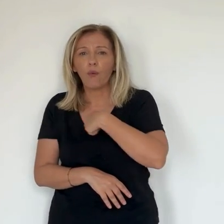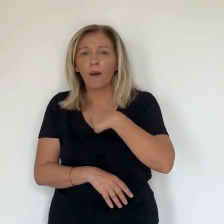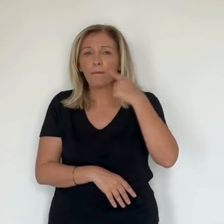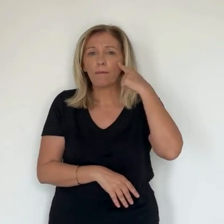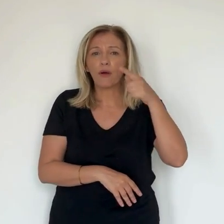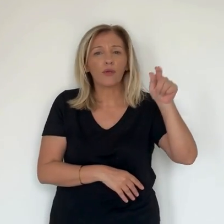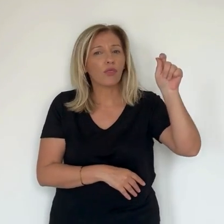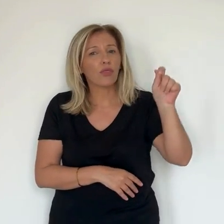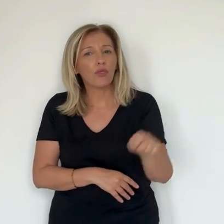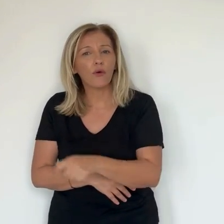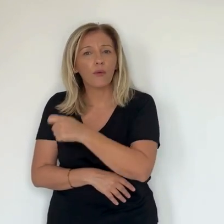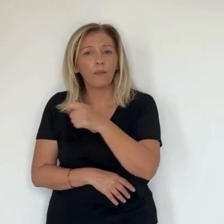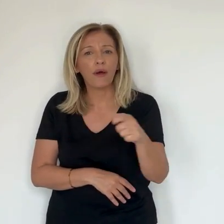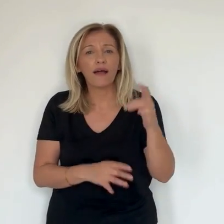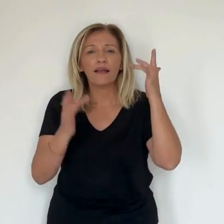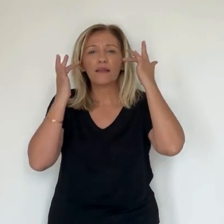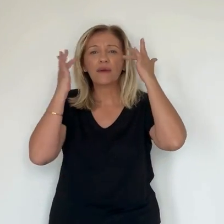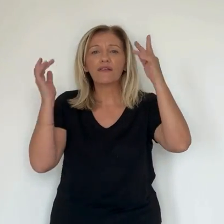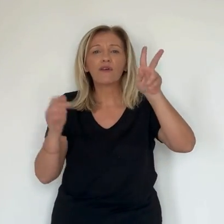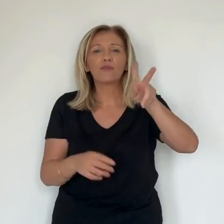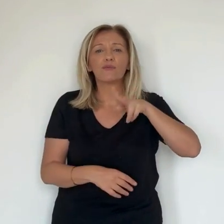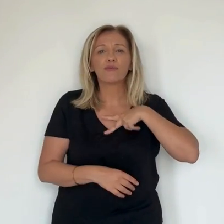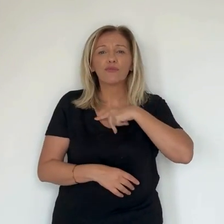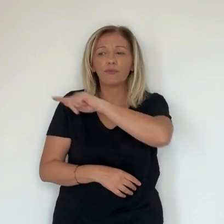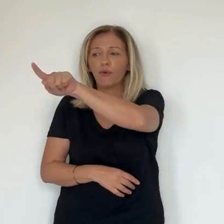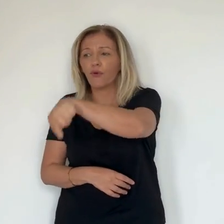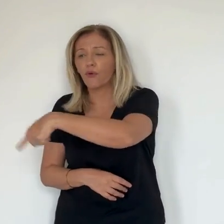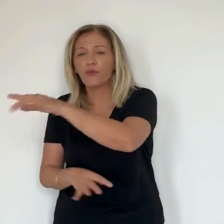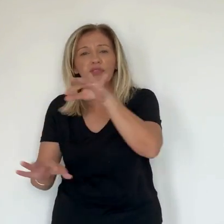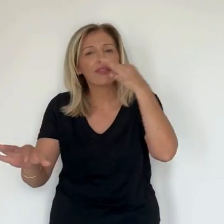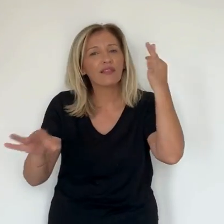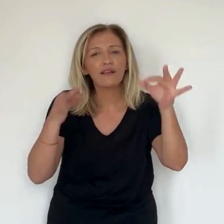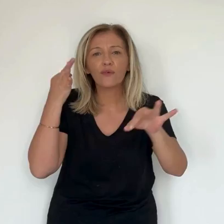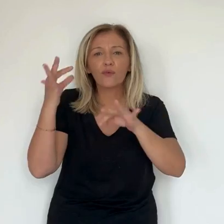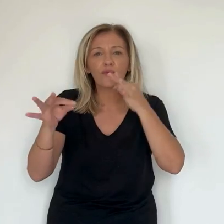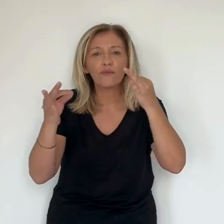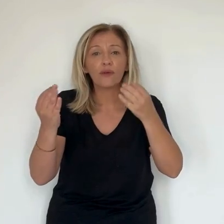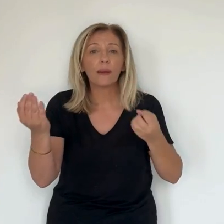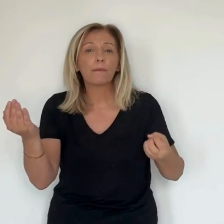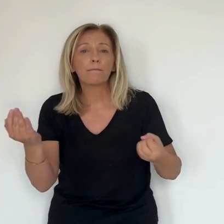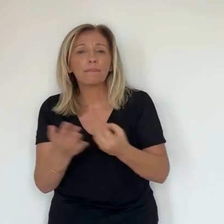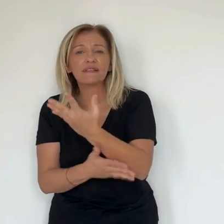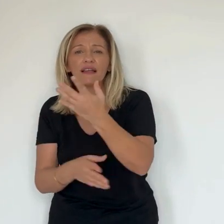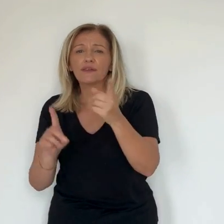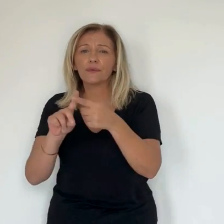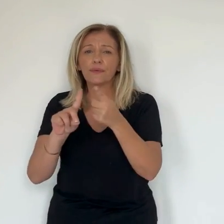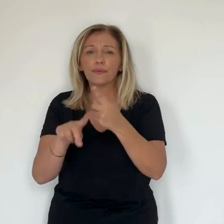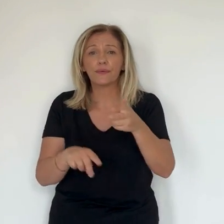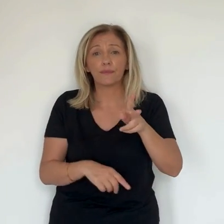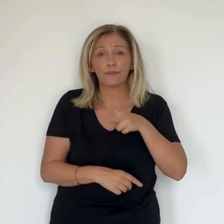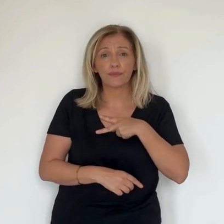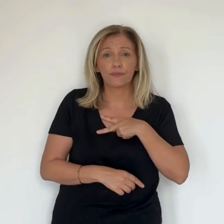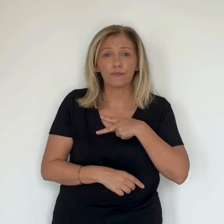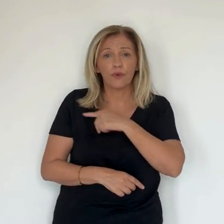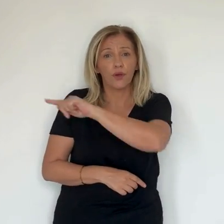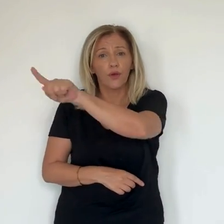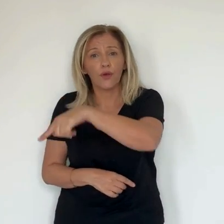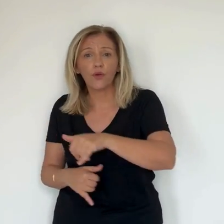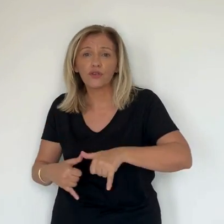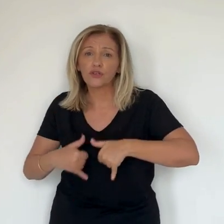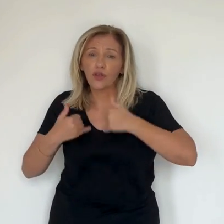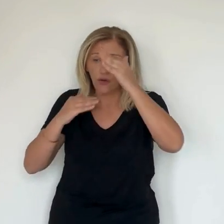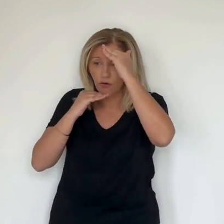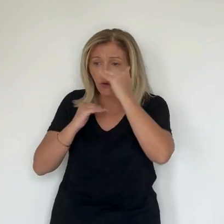sachent que le chemin qui est devant eux est le chemin qu'elles et elles vont ouvrir, elles-mêmes et eux-mêmes. Donc les professeurs les accompagnent, l